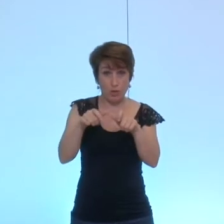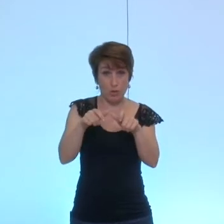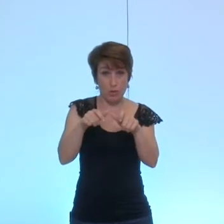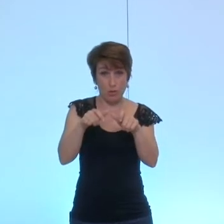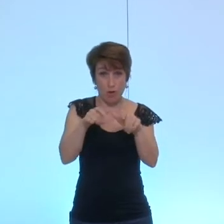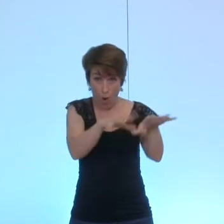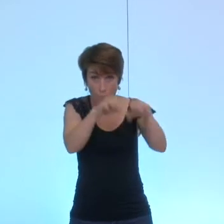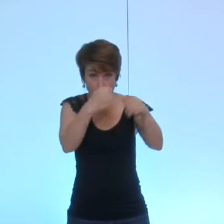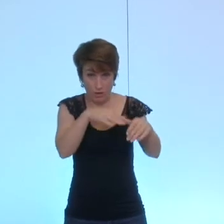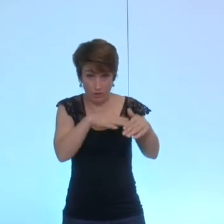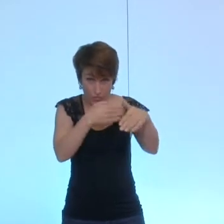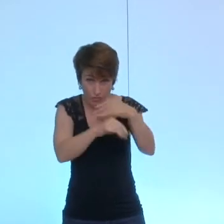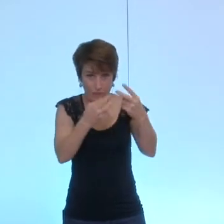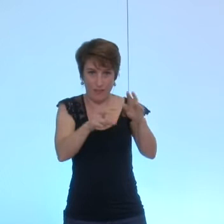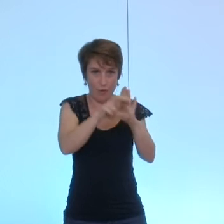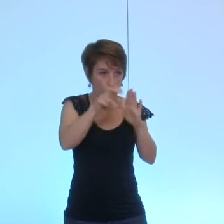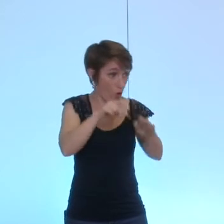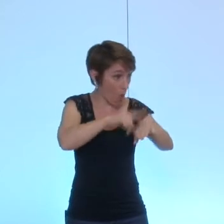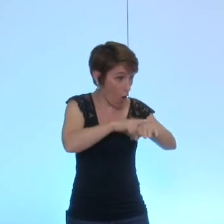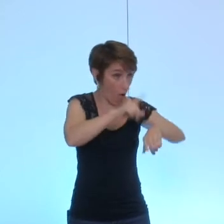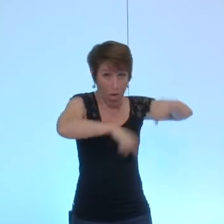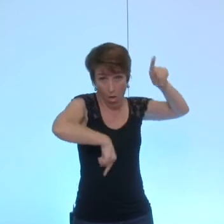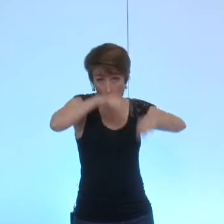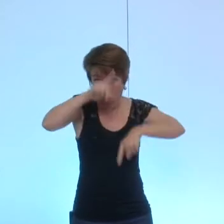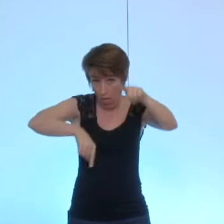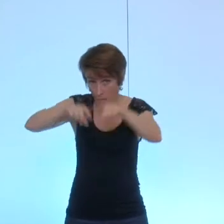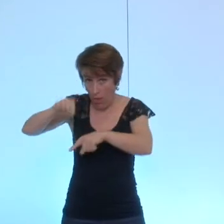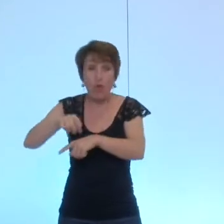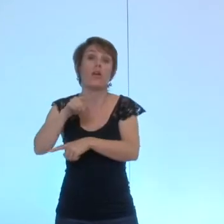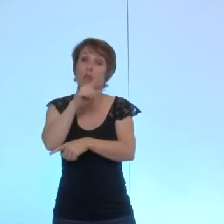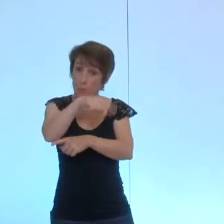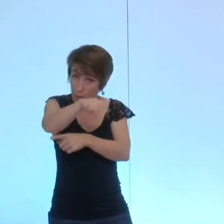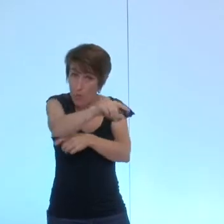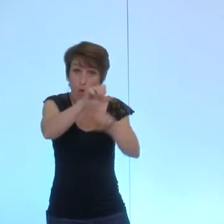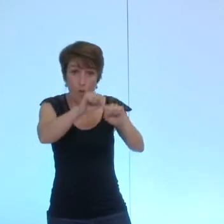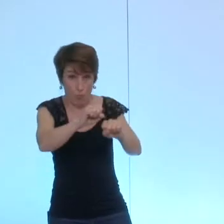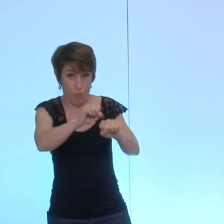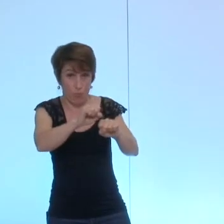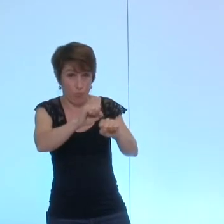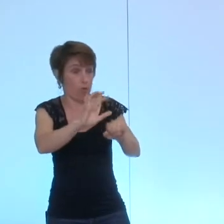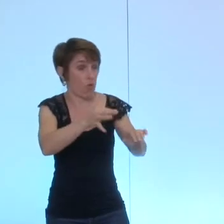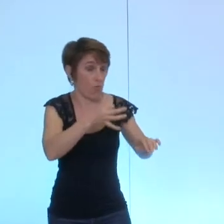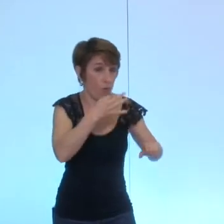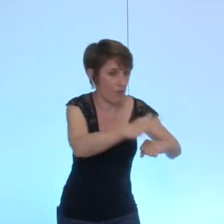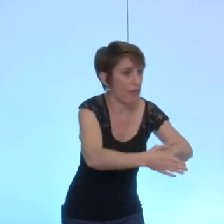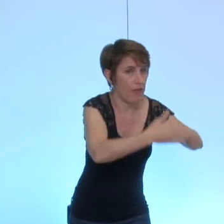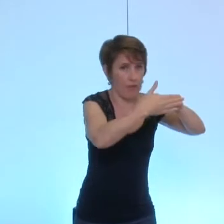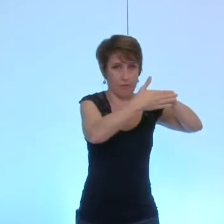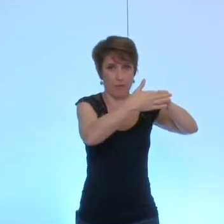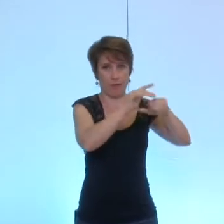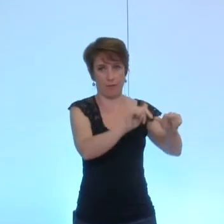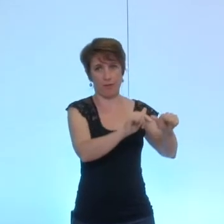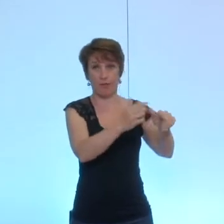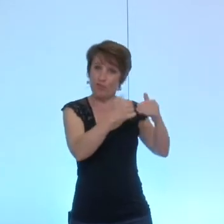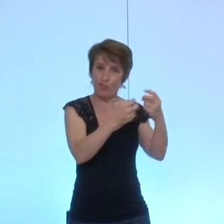atypiques et bien ils peuvent accéder à ce dispositif qui existe déjà dans la